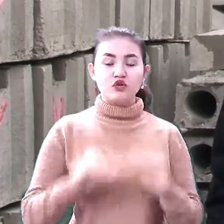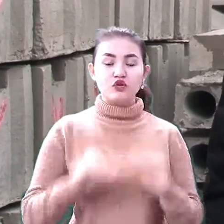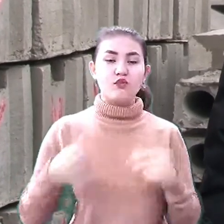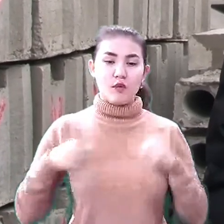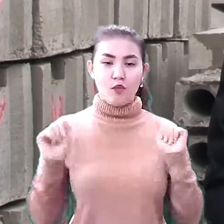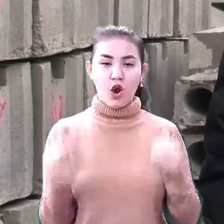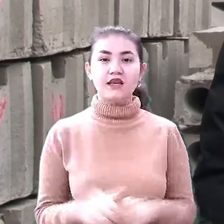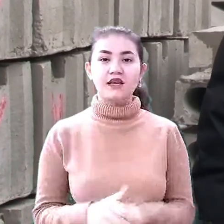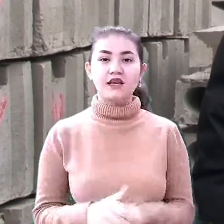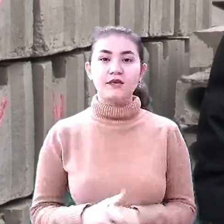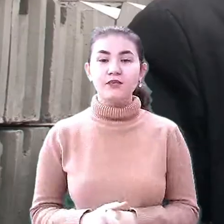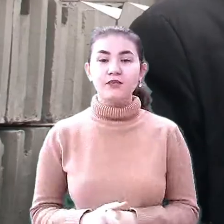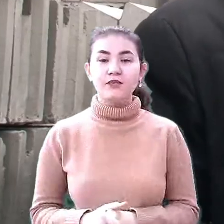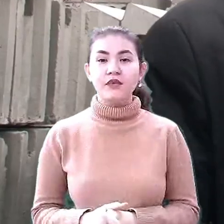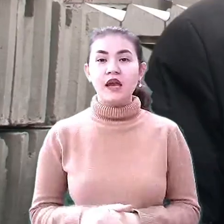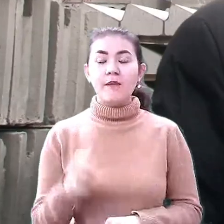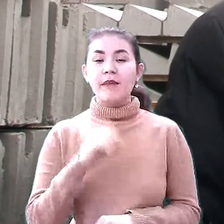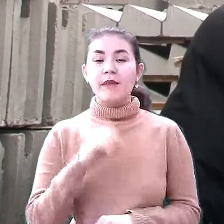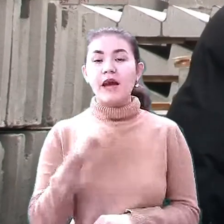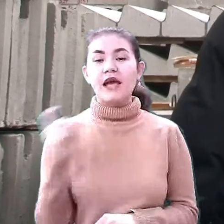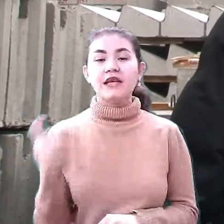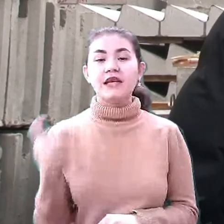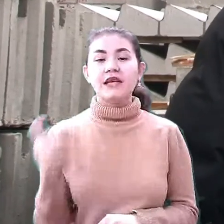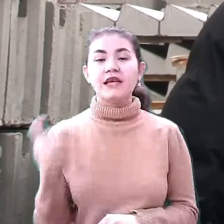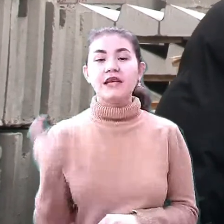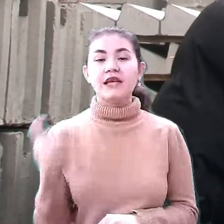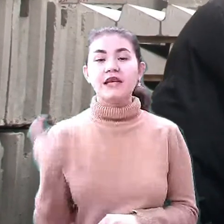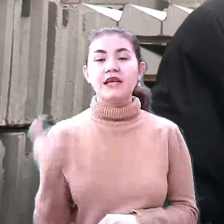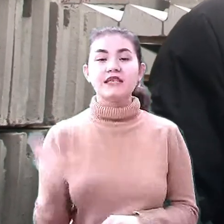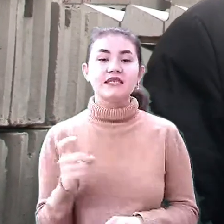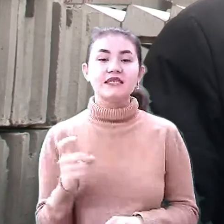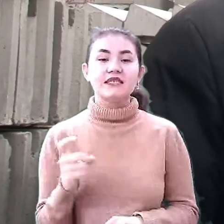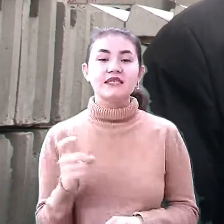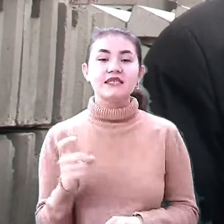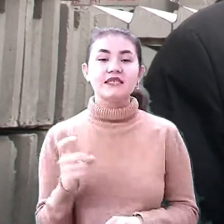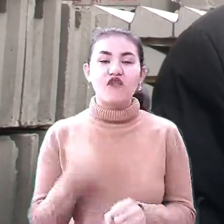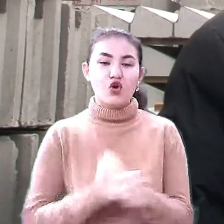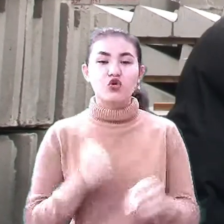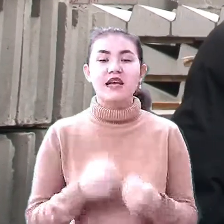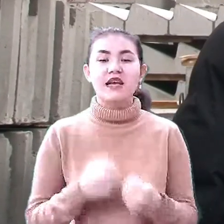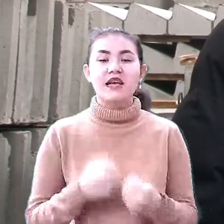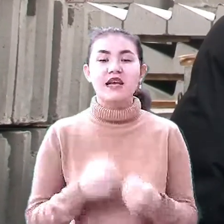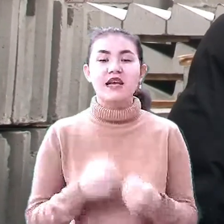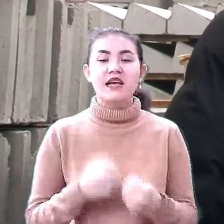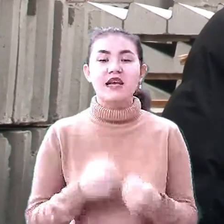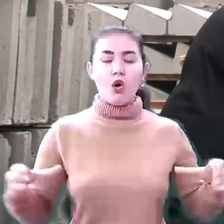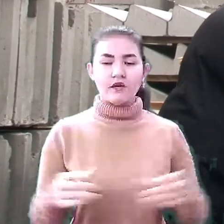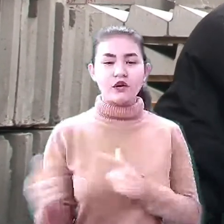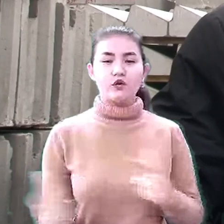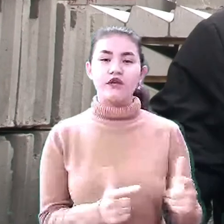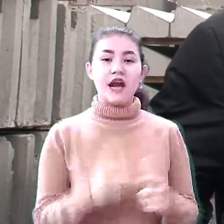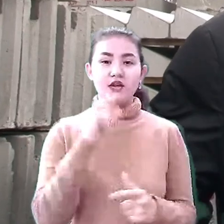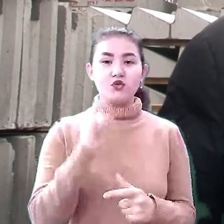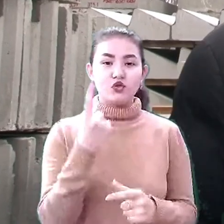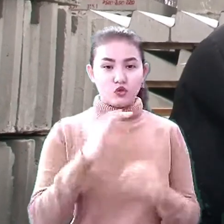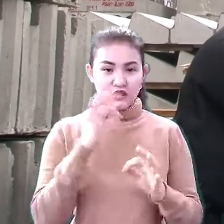виготовляти дану продукцію. Наше підприємство на даному етапі може до ста блоків виготовляти в зміну, це якщо